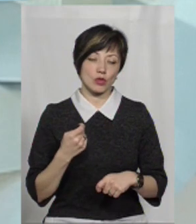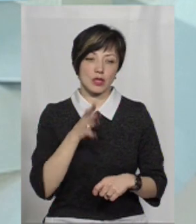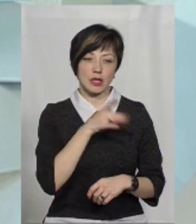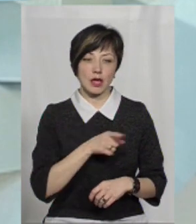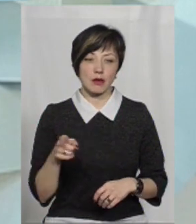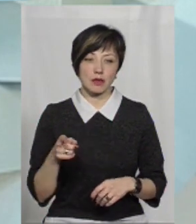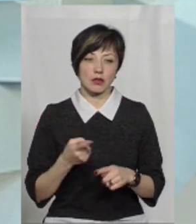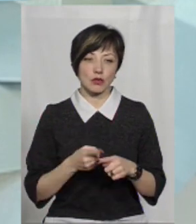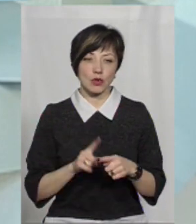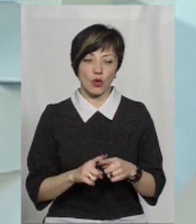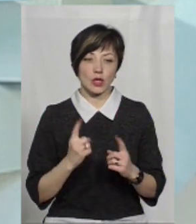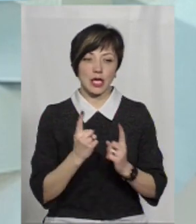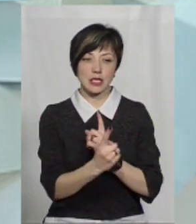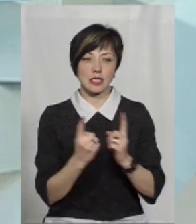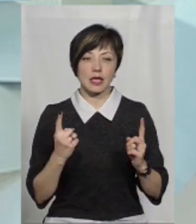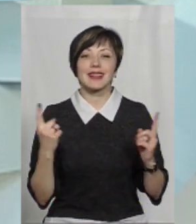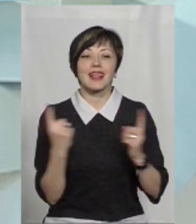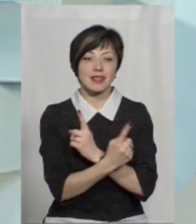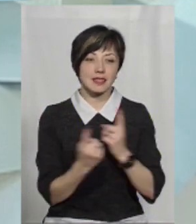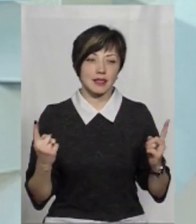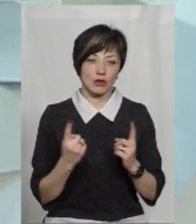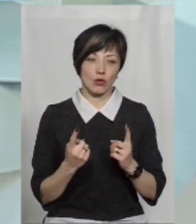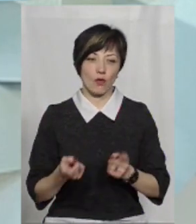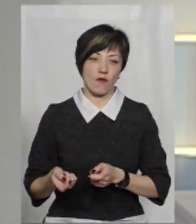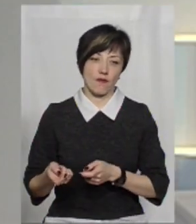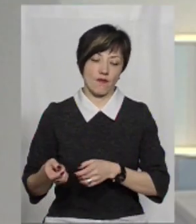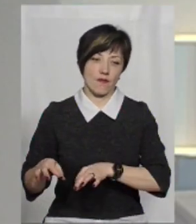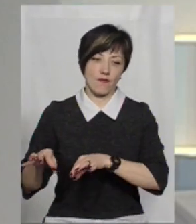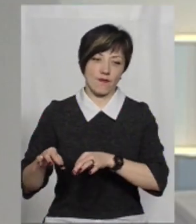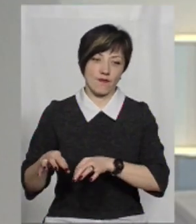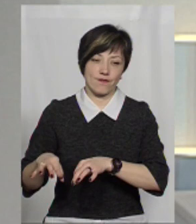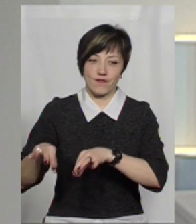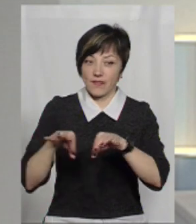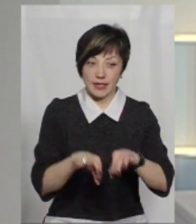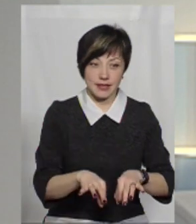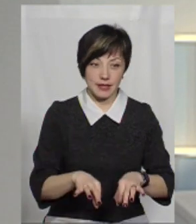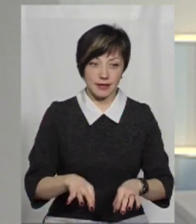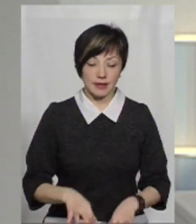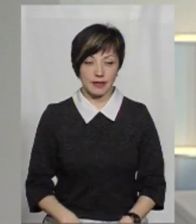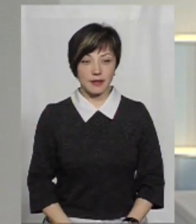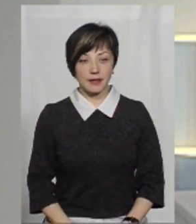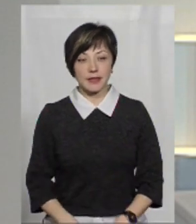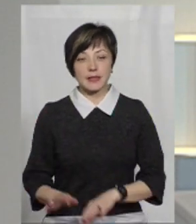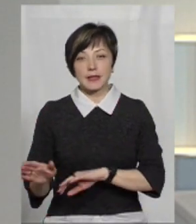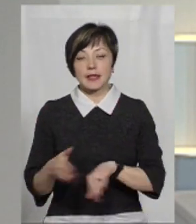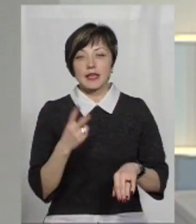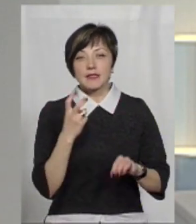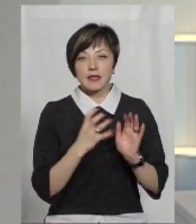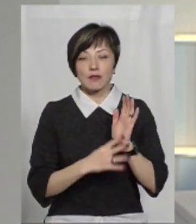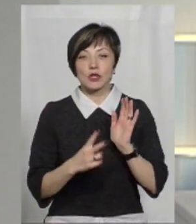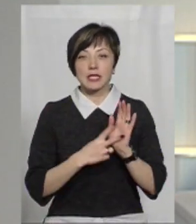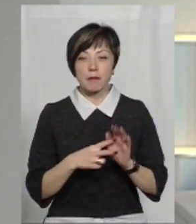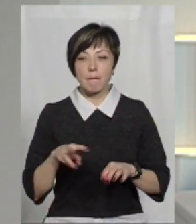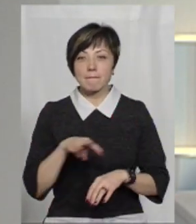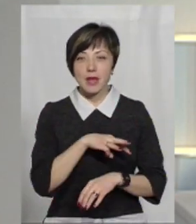терміни того самого транзитного везення. Дякую за відповідь. 297 мільйонів гривень перераховано